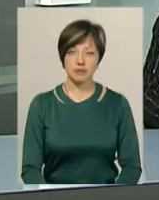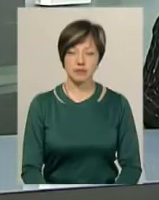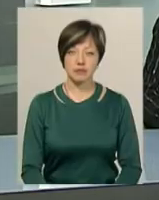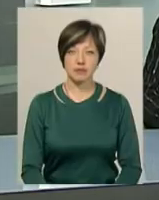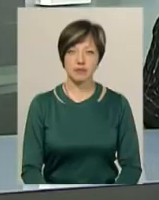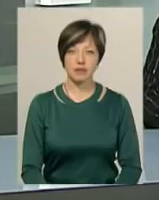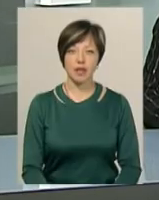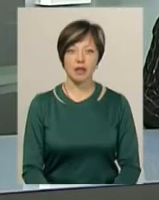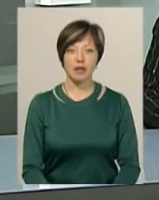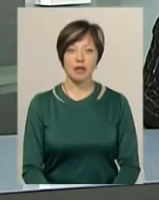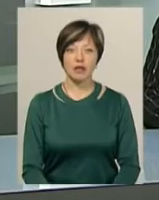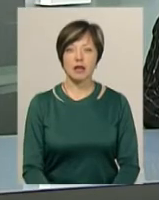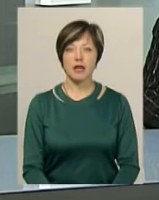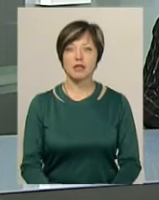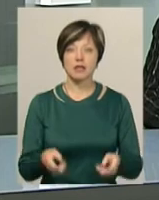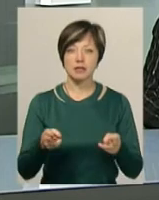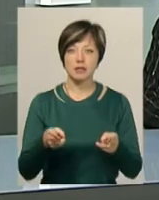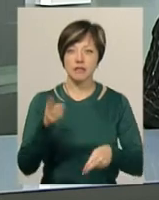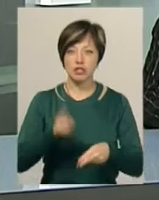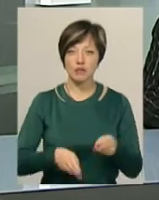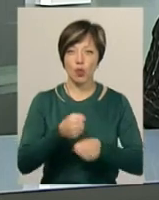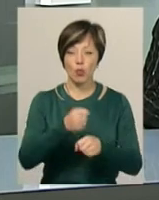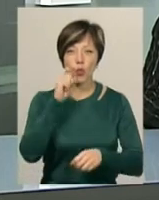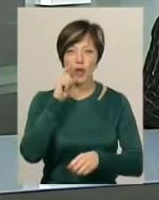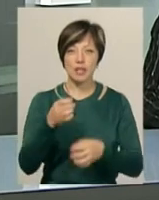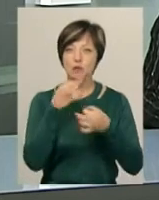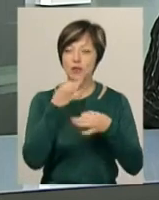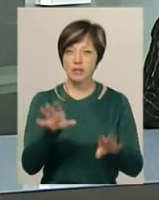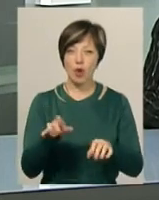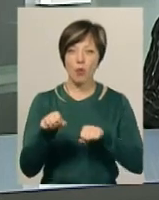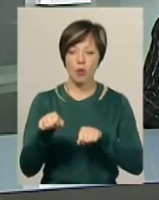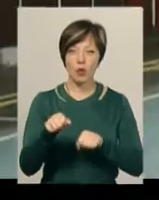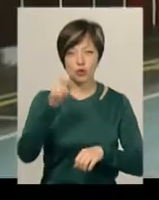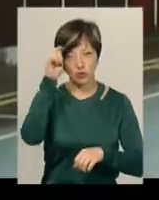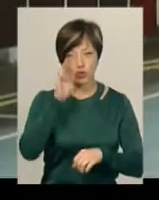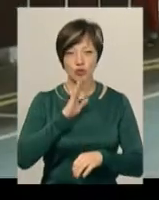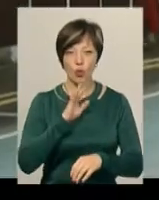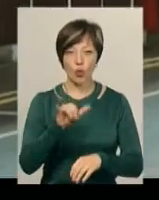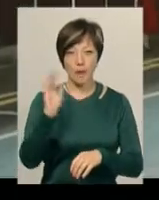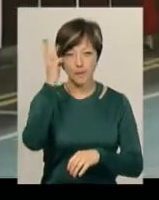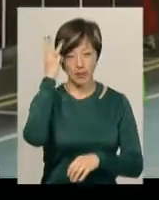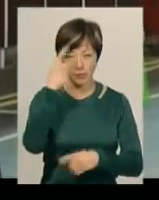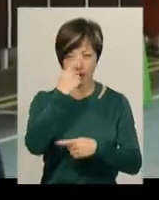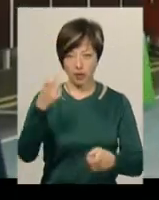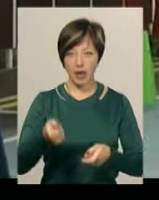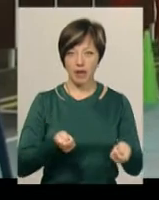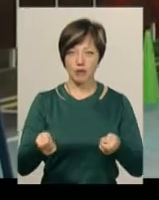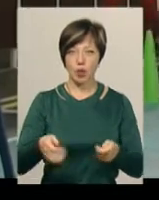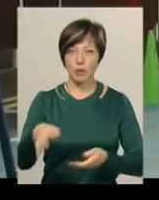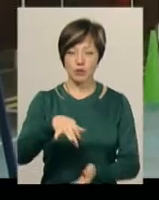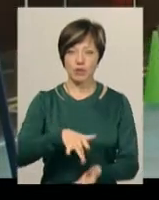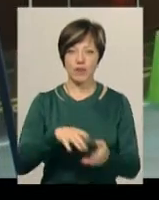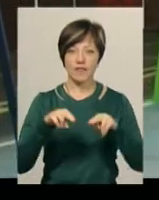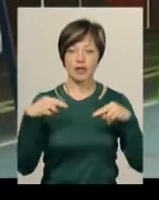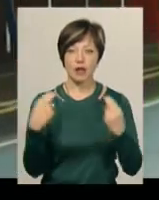Завершився Кубок України з універсального бою серед чоловіків та жінок у Хмельницькому. Про це повідомив керівник обласного осередку